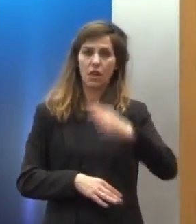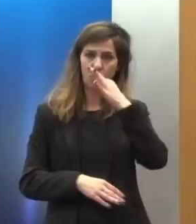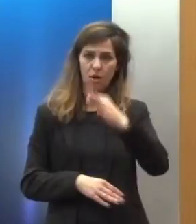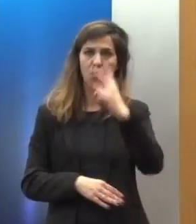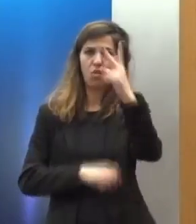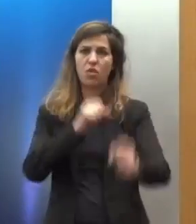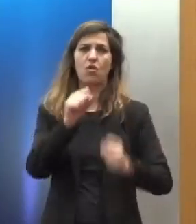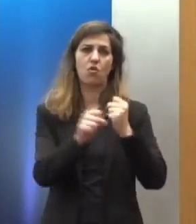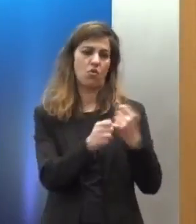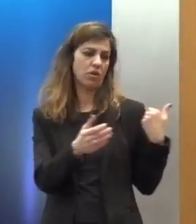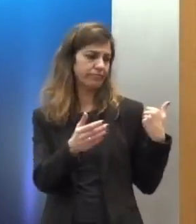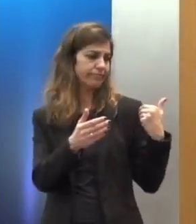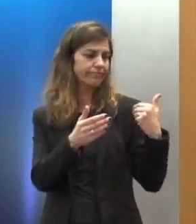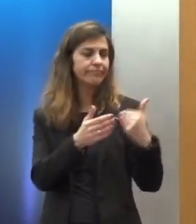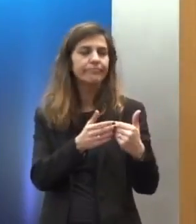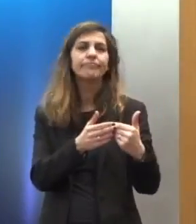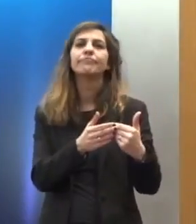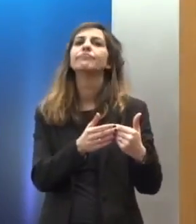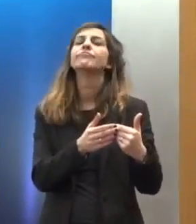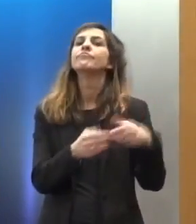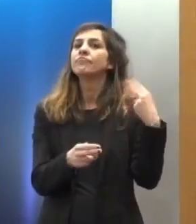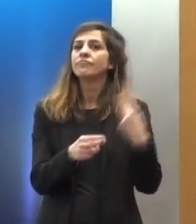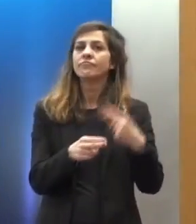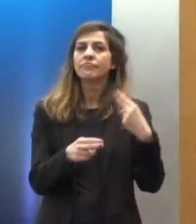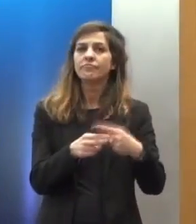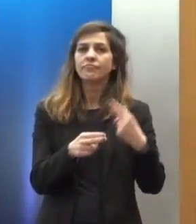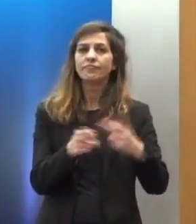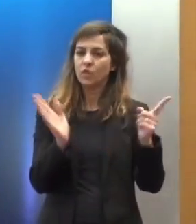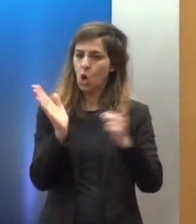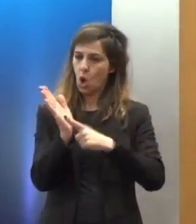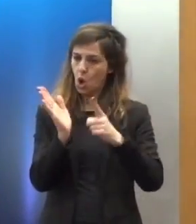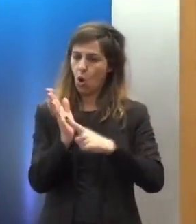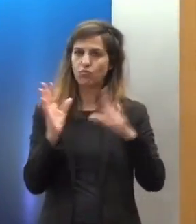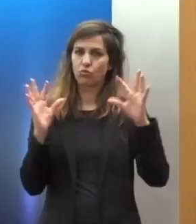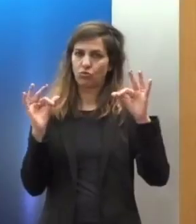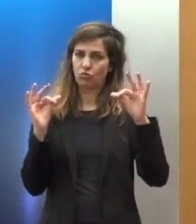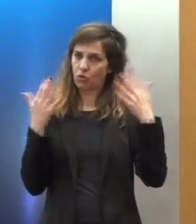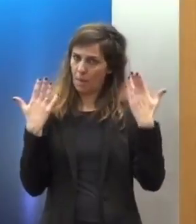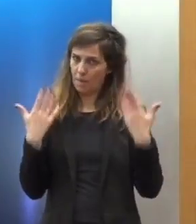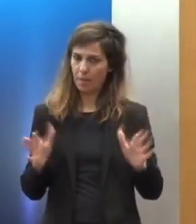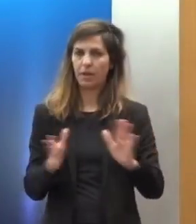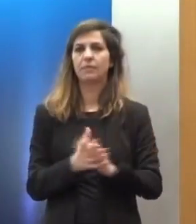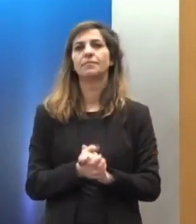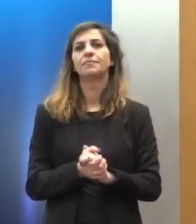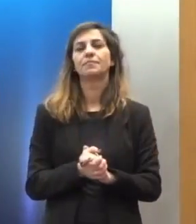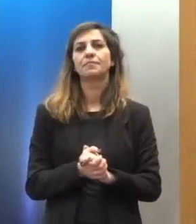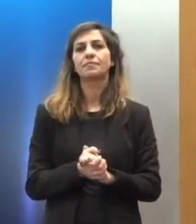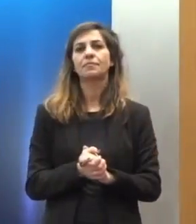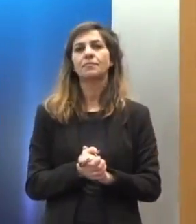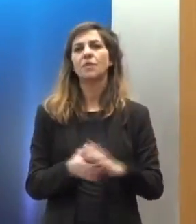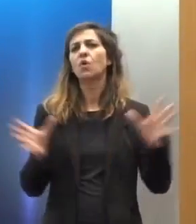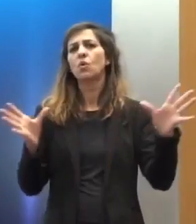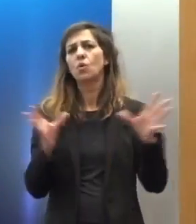χρόνια έχουν γίνει σημαντικότατες νομοθετικές παρεμβάσεις. Τόσο στο επίπεδο της